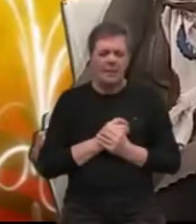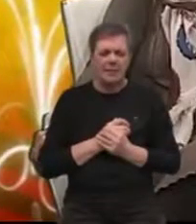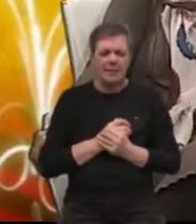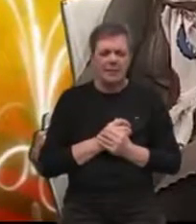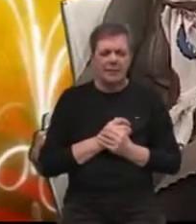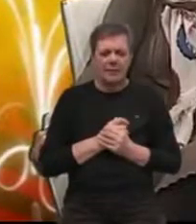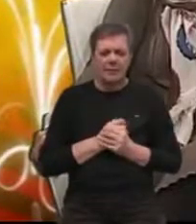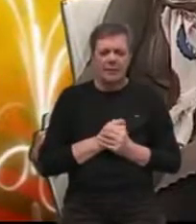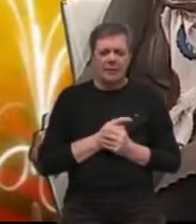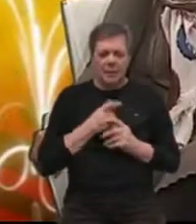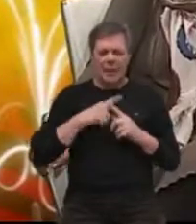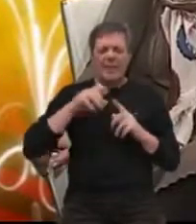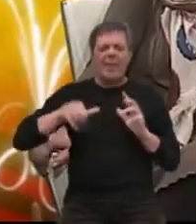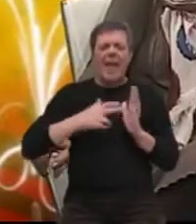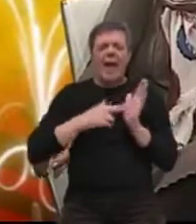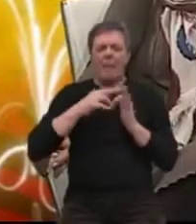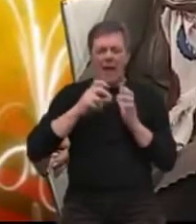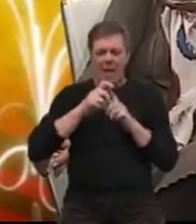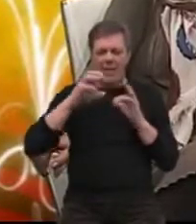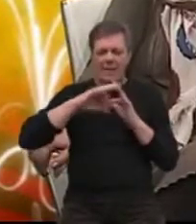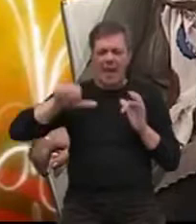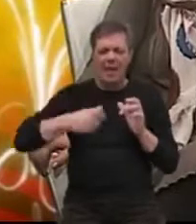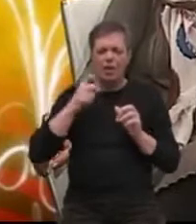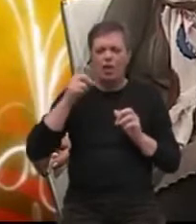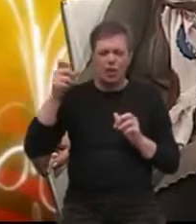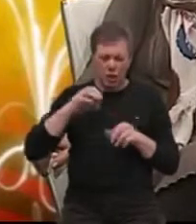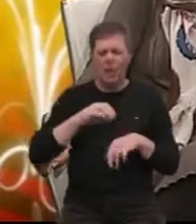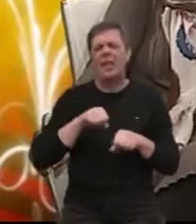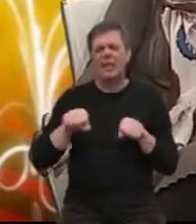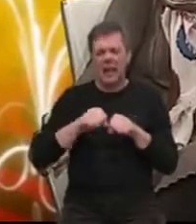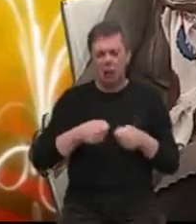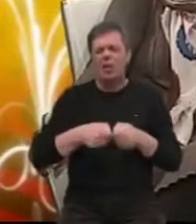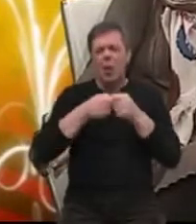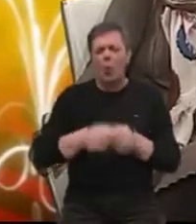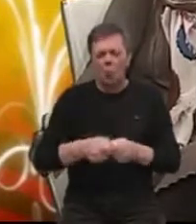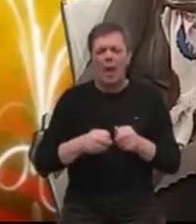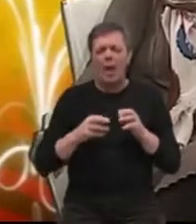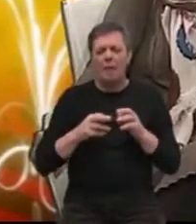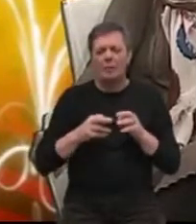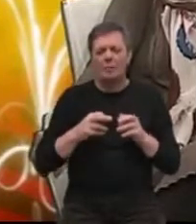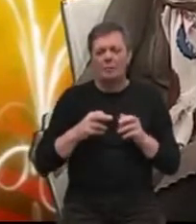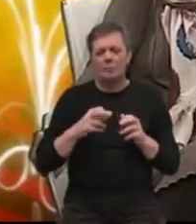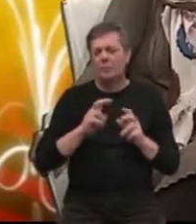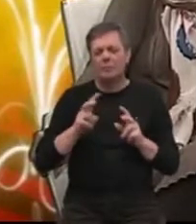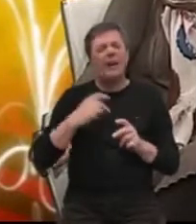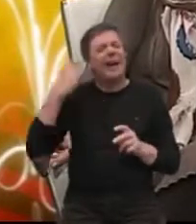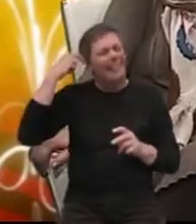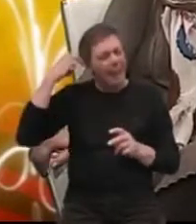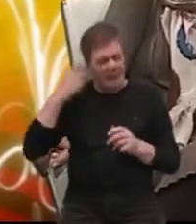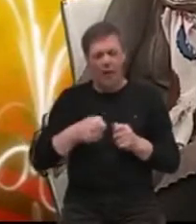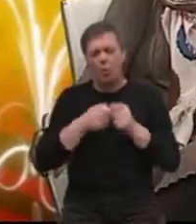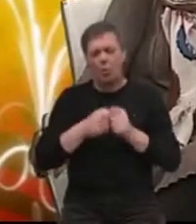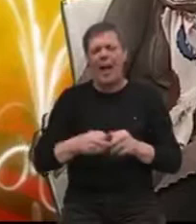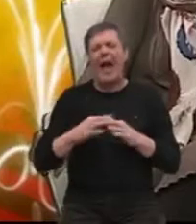do mene sjedi Tajana Dajčić, izvršna direktorica udruge Alzheimer. Tajnica, tajnica udruge. Dobro,